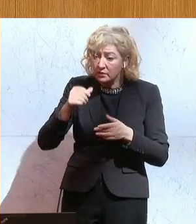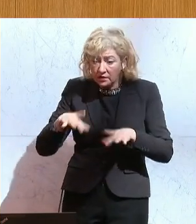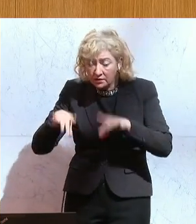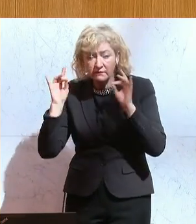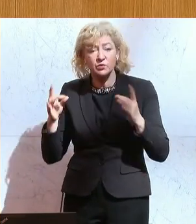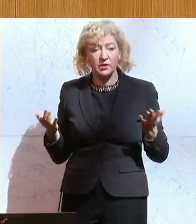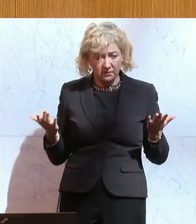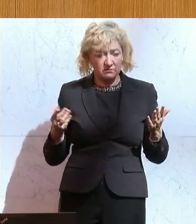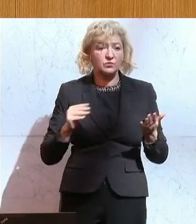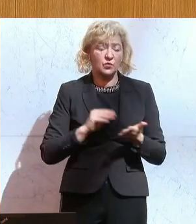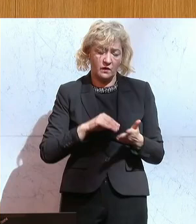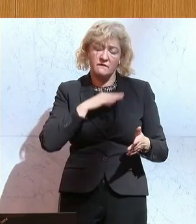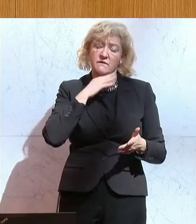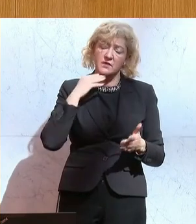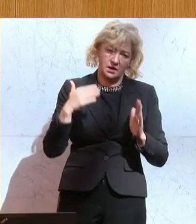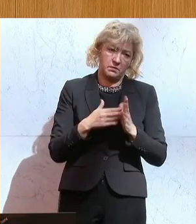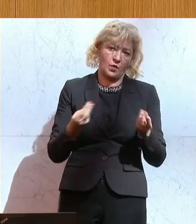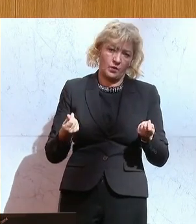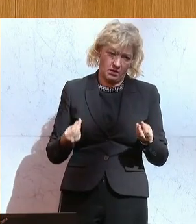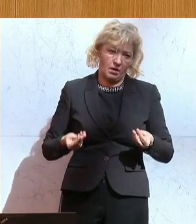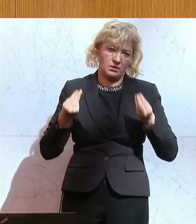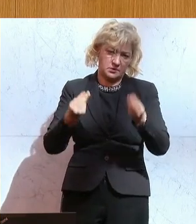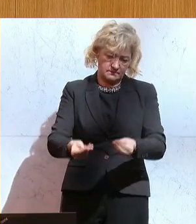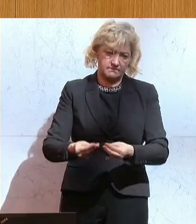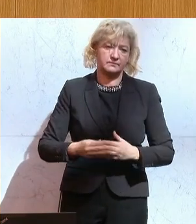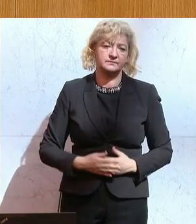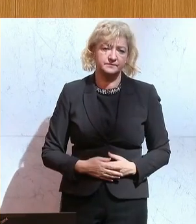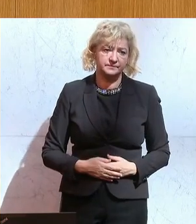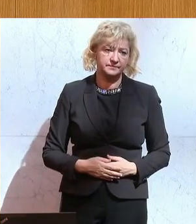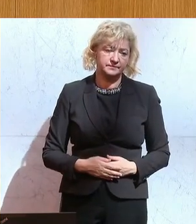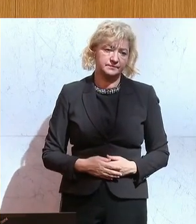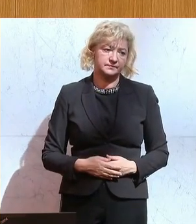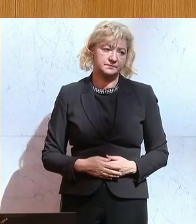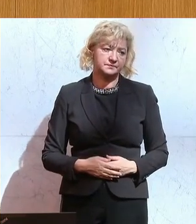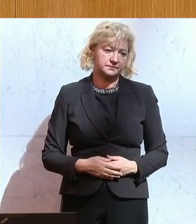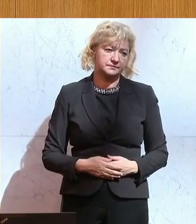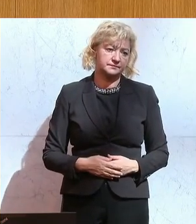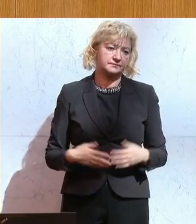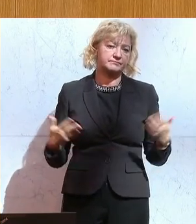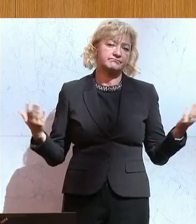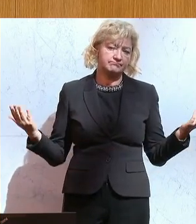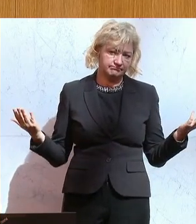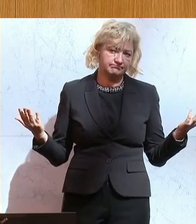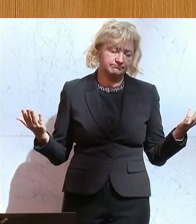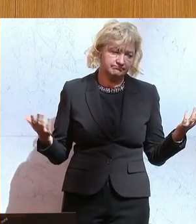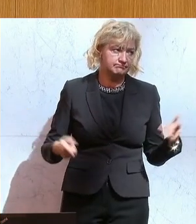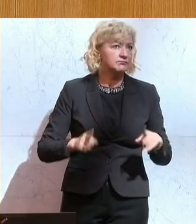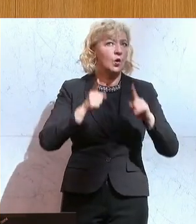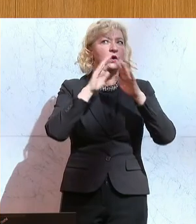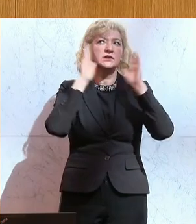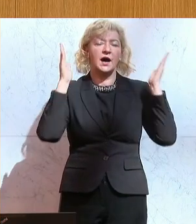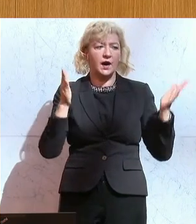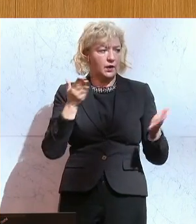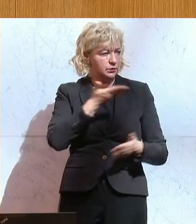auch noch viel finanzielle Hilfe notwendig sein wird. Und wissen Sie, meine sehr geehrten Damen und Herren, im Hohen Haus,